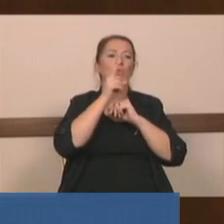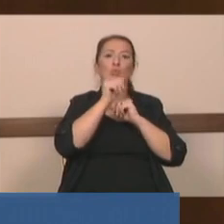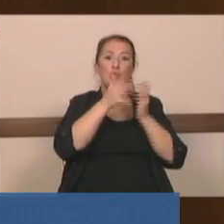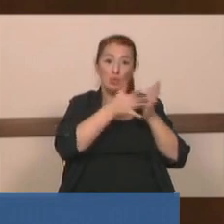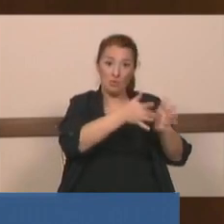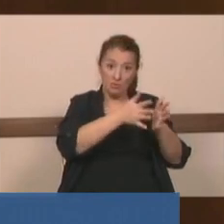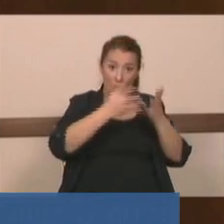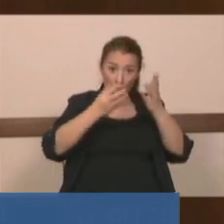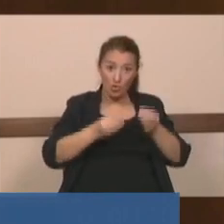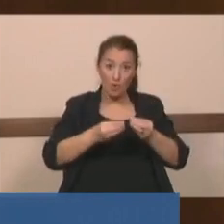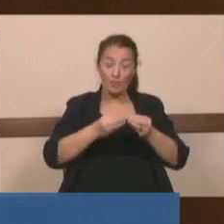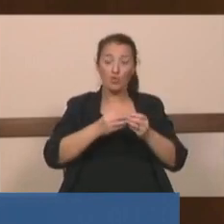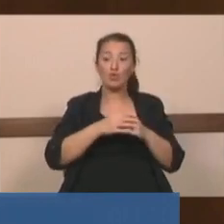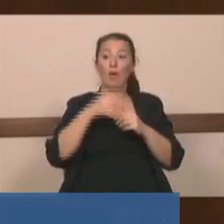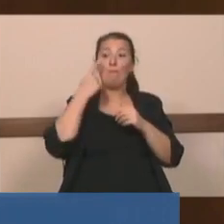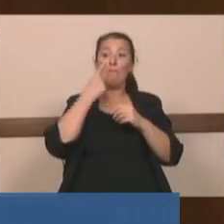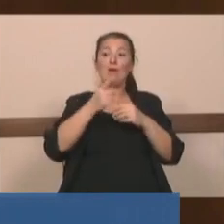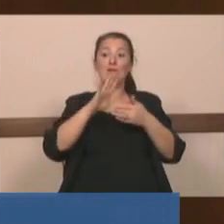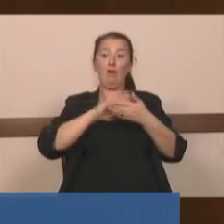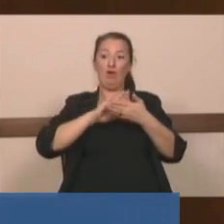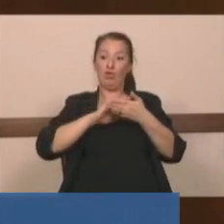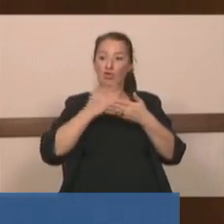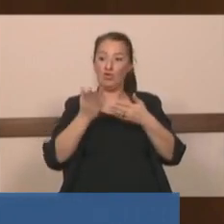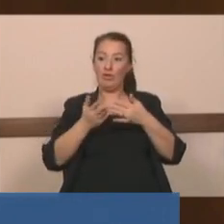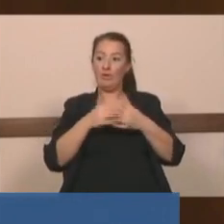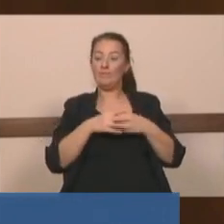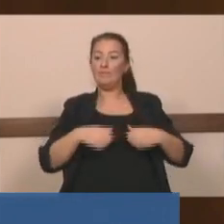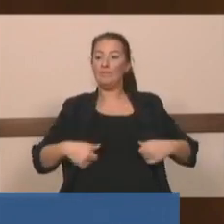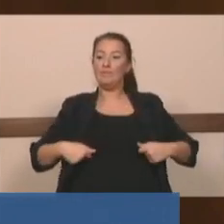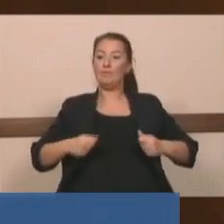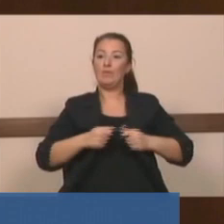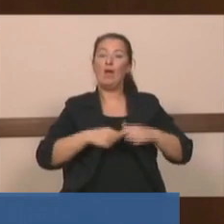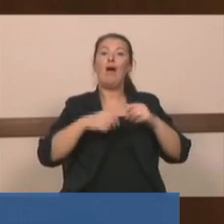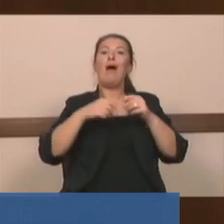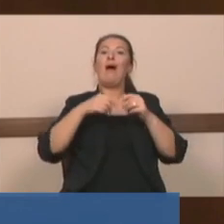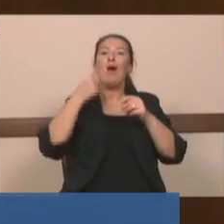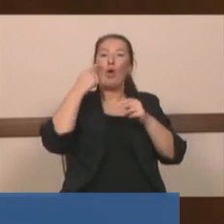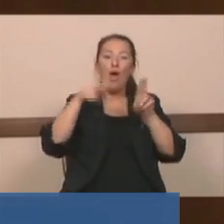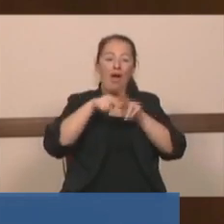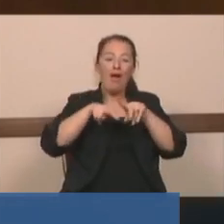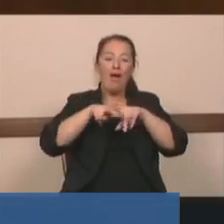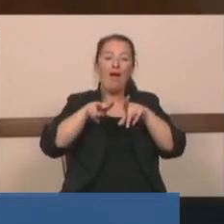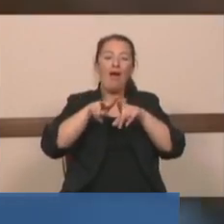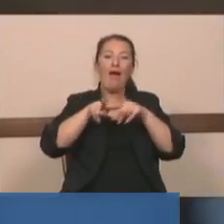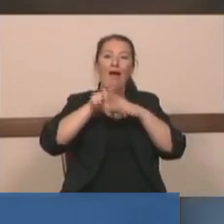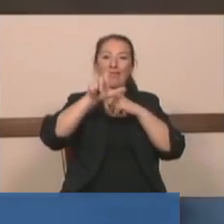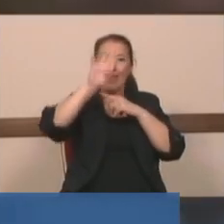Bakın arkadaşlar Kanal İstanbul burada, Terkos burada.